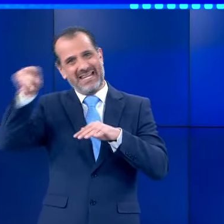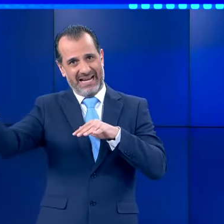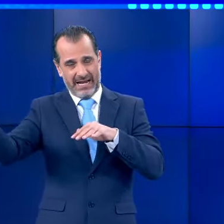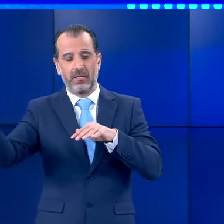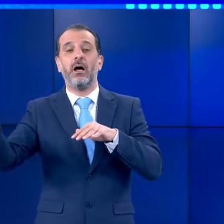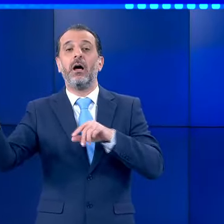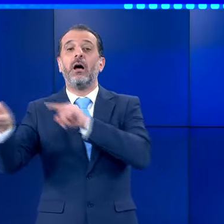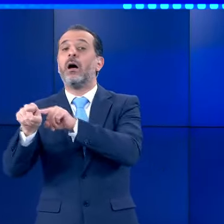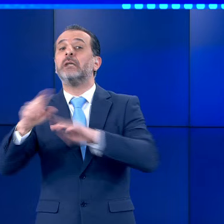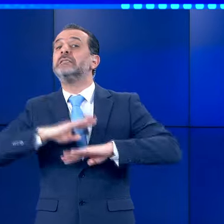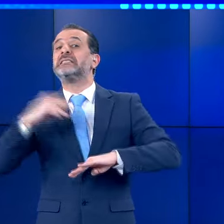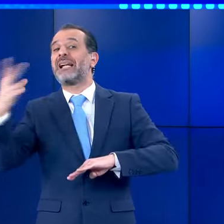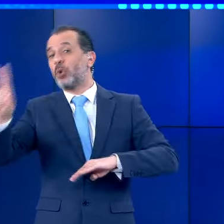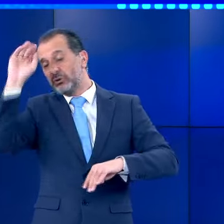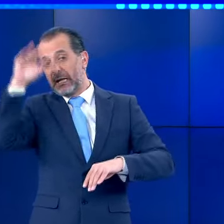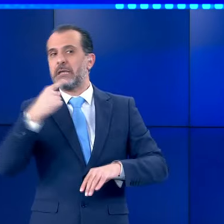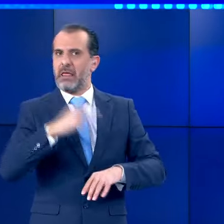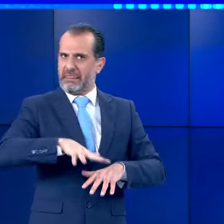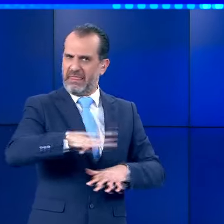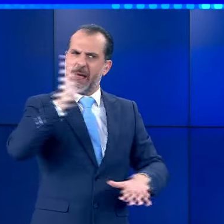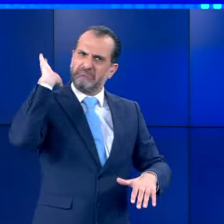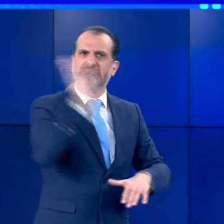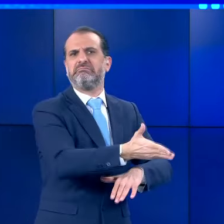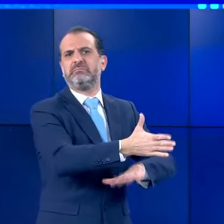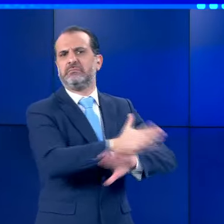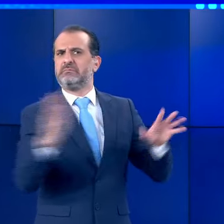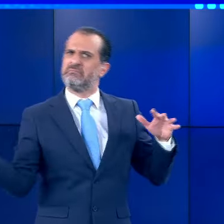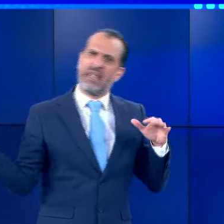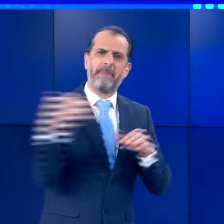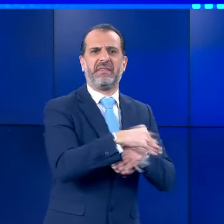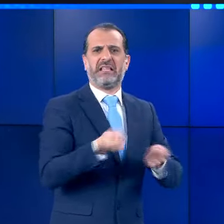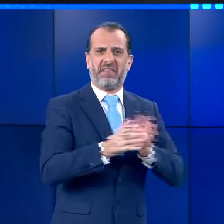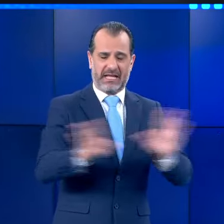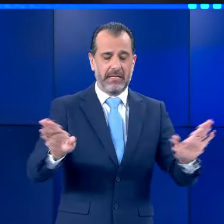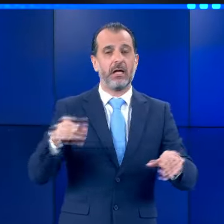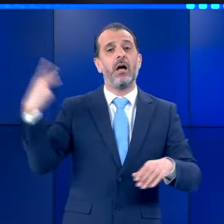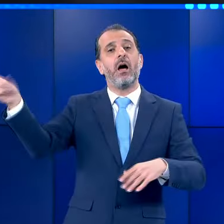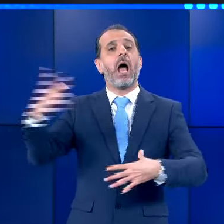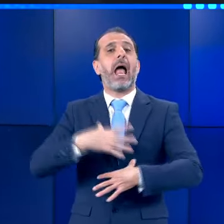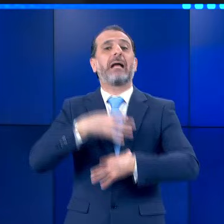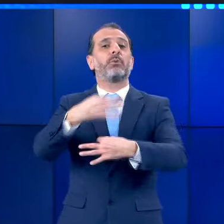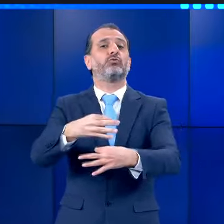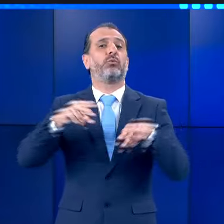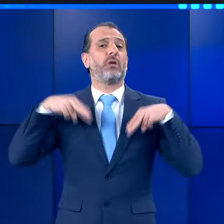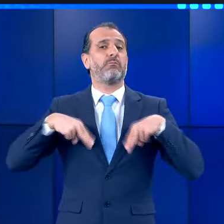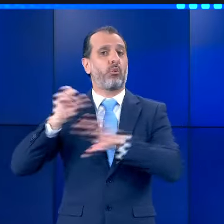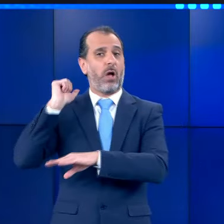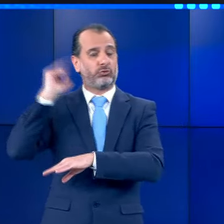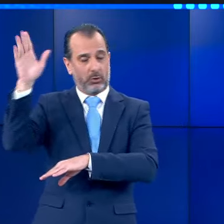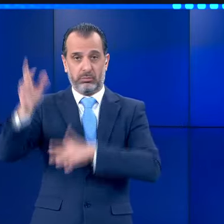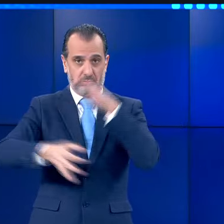την επίθεση που εξαπέλυσαν προχθές οι δυνάμεις του Νετανιάχου κατά του Ιράν. Ο εκπρόσωπος του Ιρανικού Υπουργείου Εξωτερικών